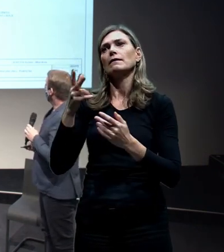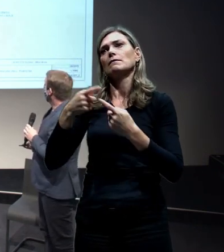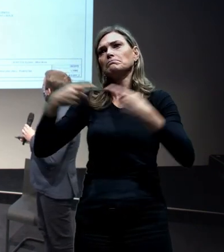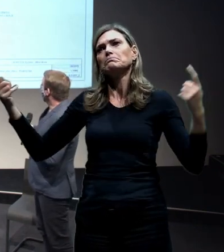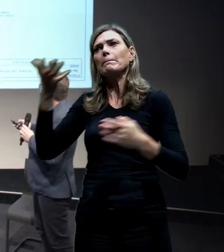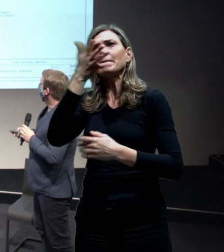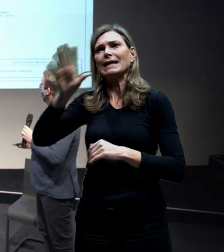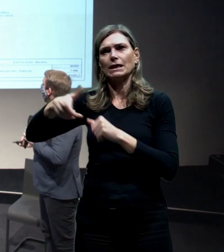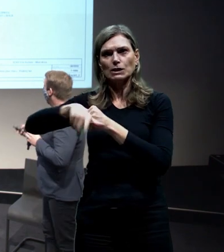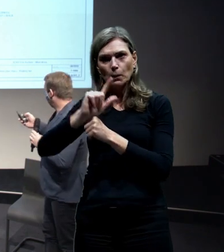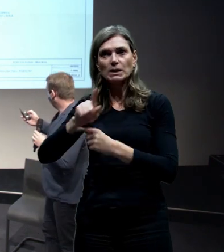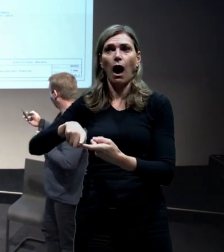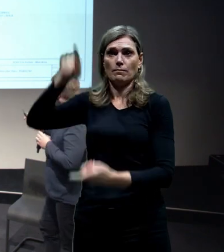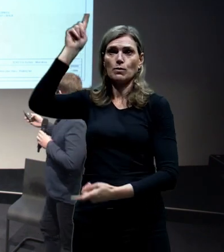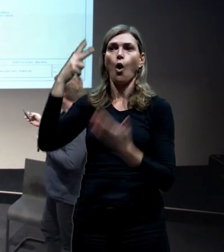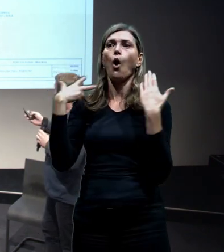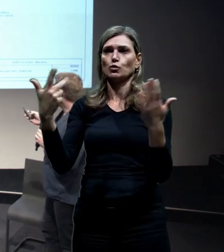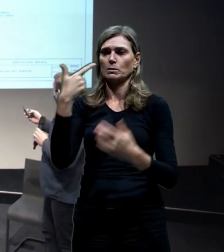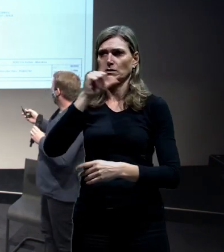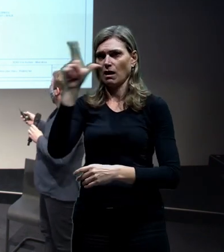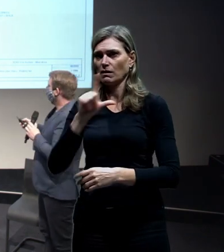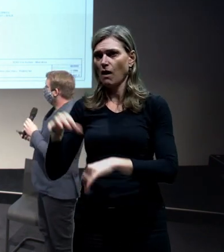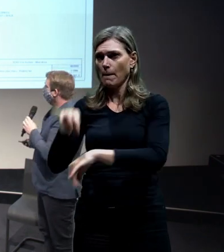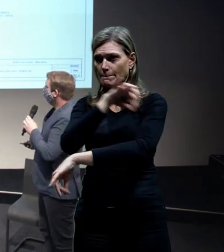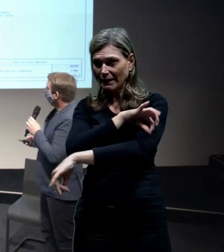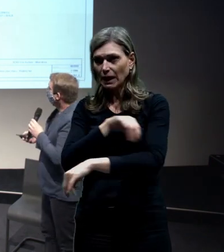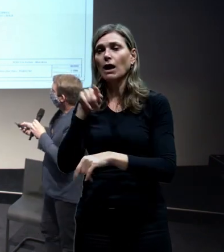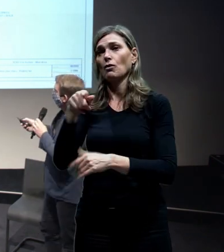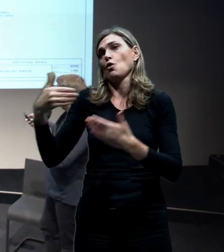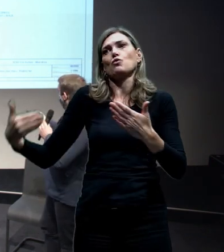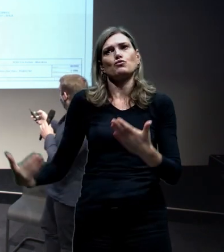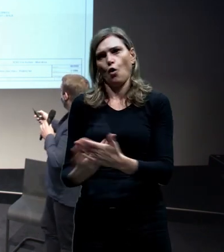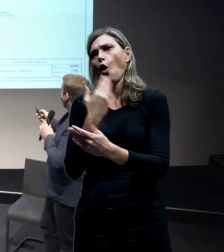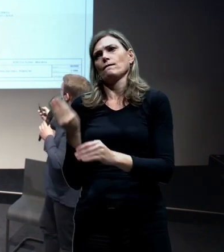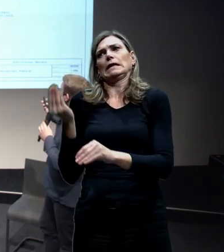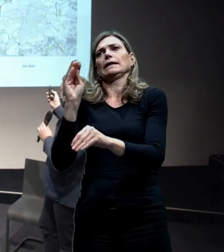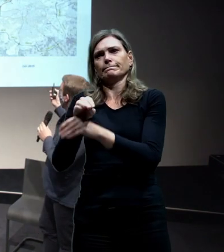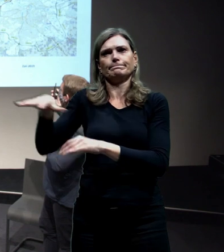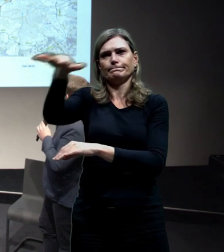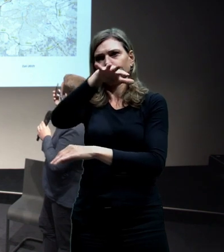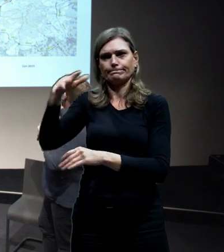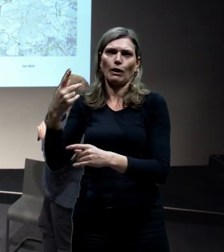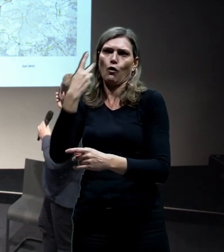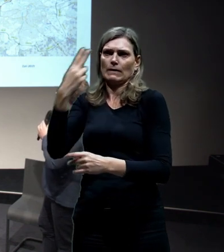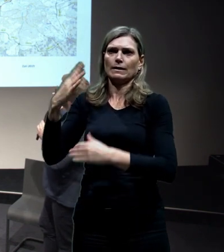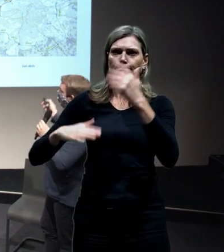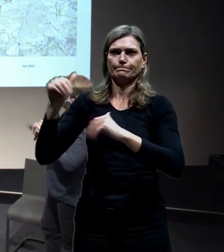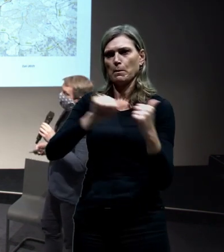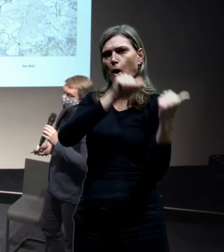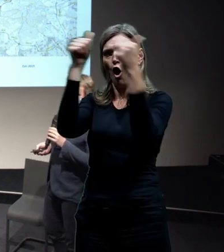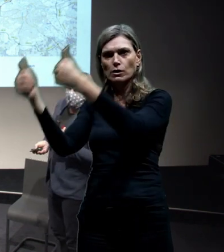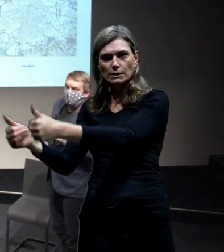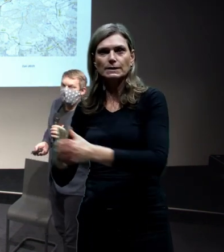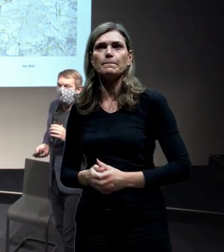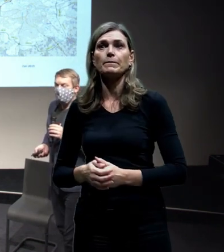výšky zhruba 82 metrů, které samozřejmě bude novým výrazným prvkem na této stavbě. Z